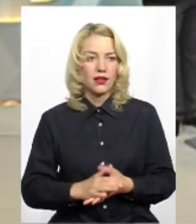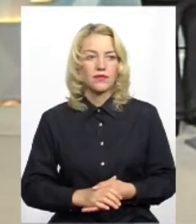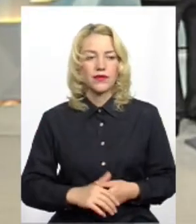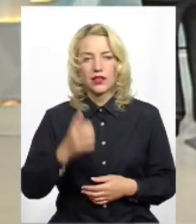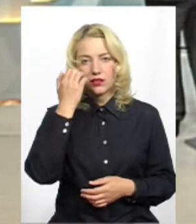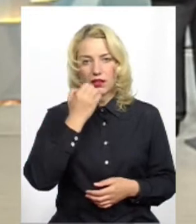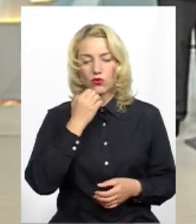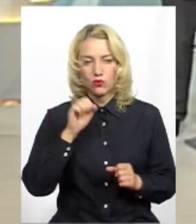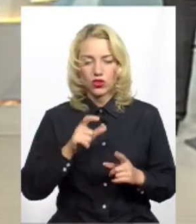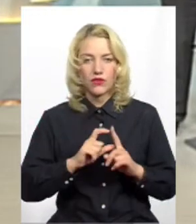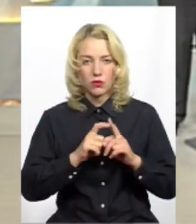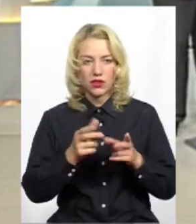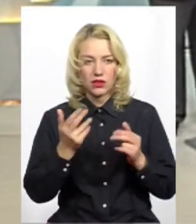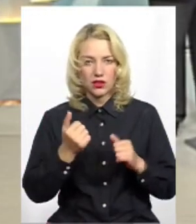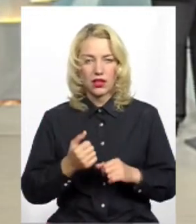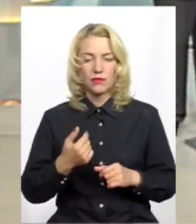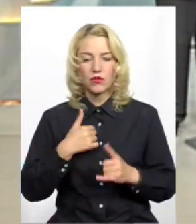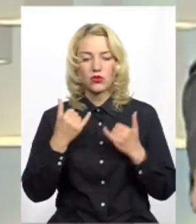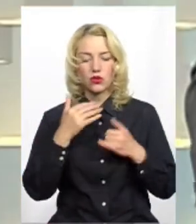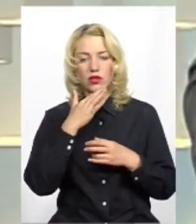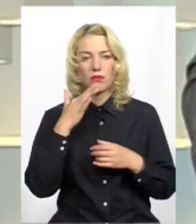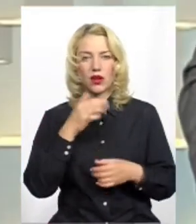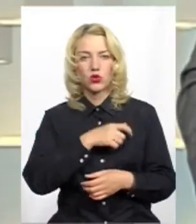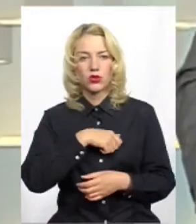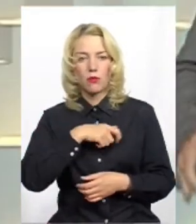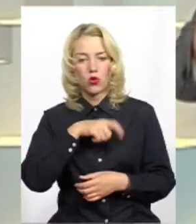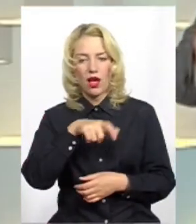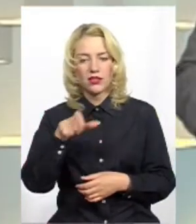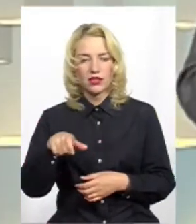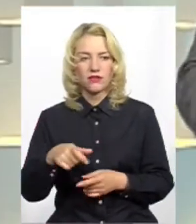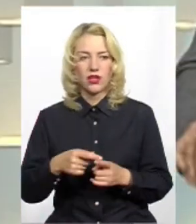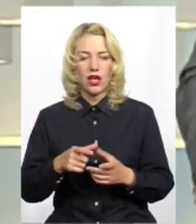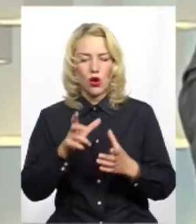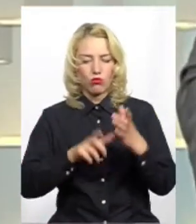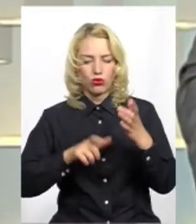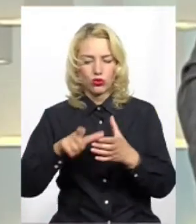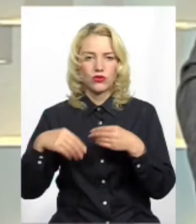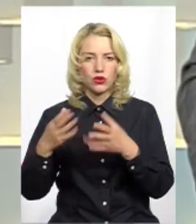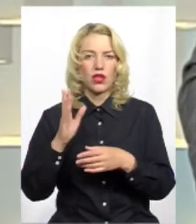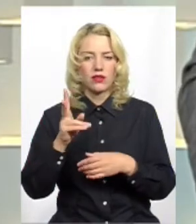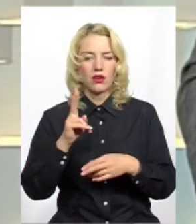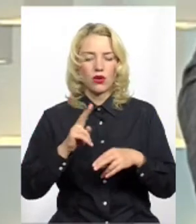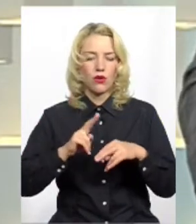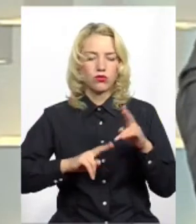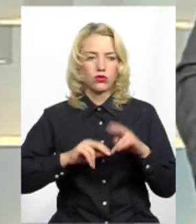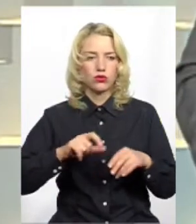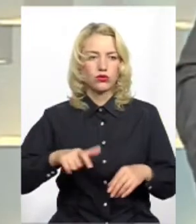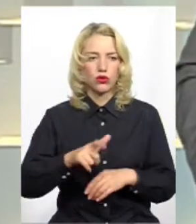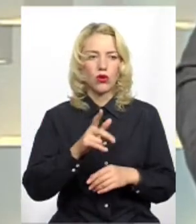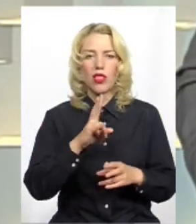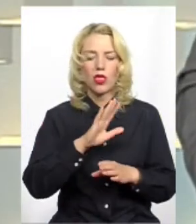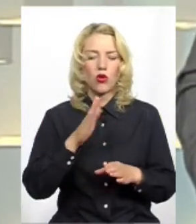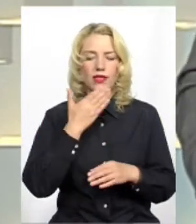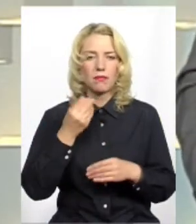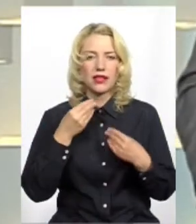Дякую. Можна відповідати? Так, будь ласка. Сьогодні багато депутатів брошури видають і розказують, як вони дороги будують. Але вони не розказують за